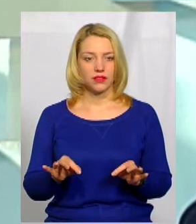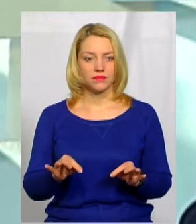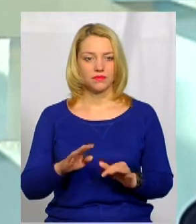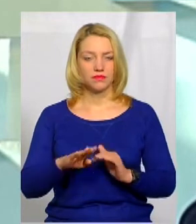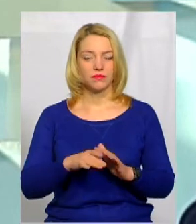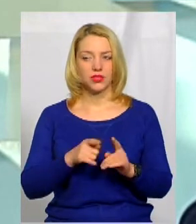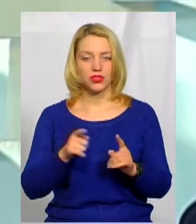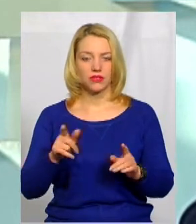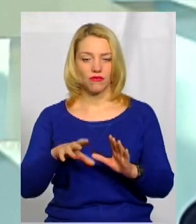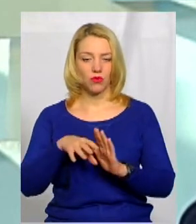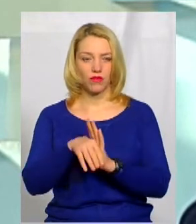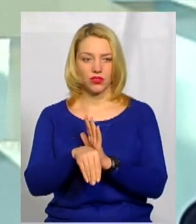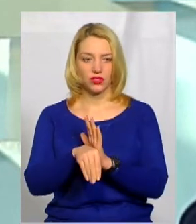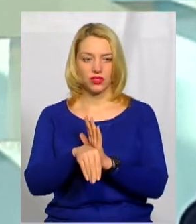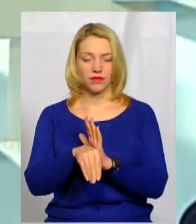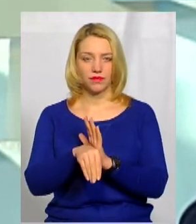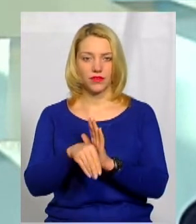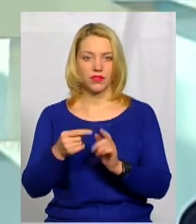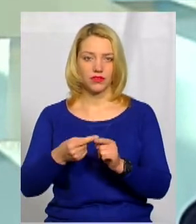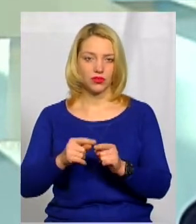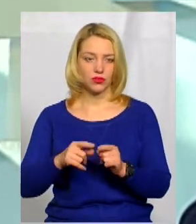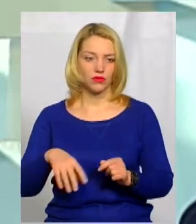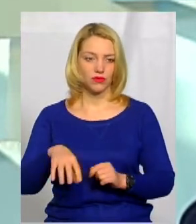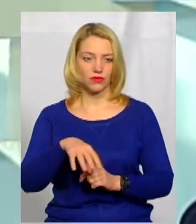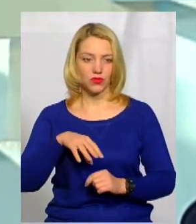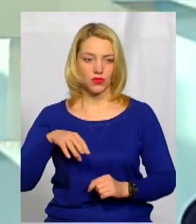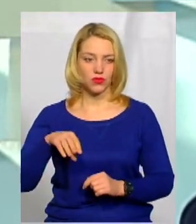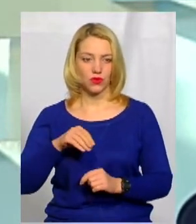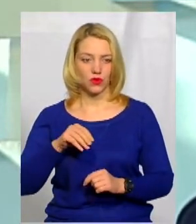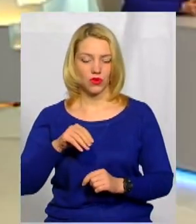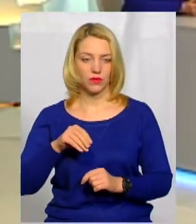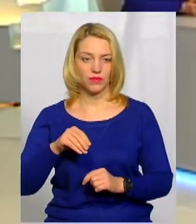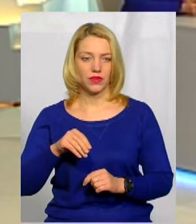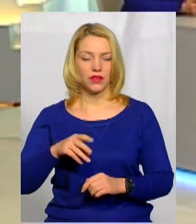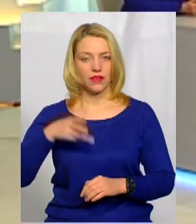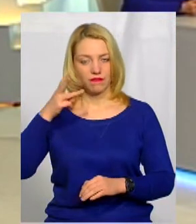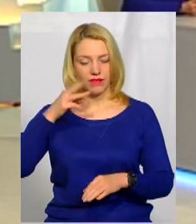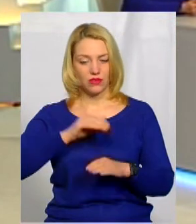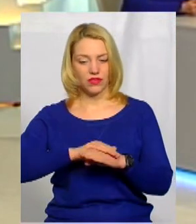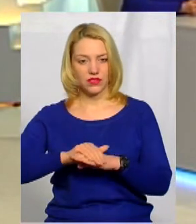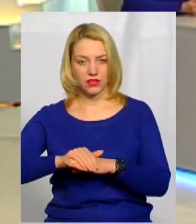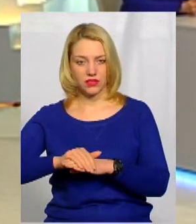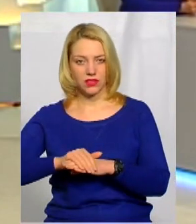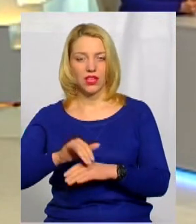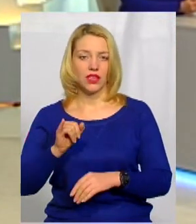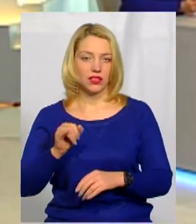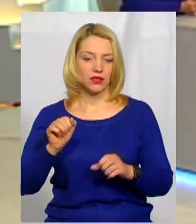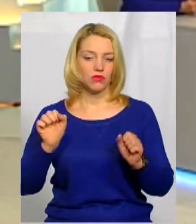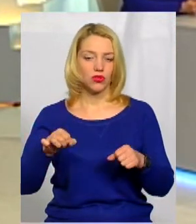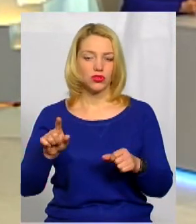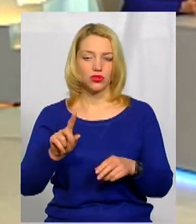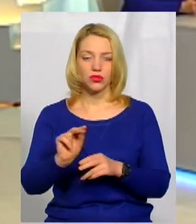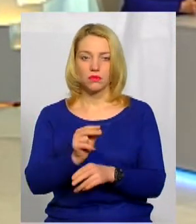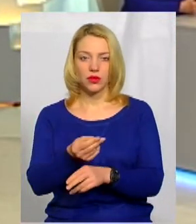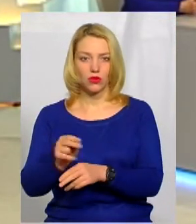час впровадження цієї відеофіксації. Можна щось